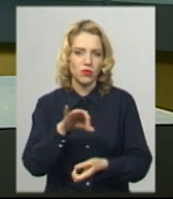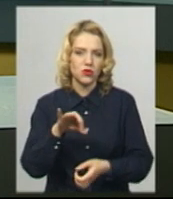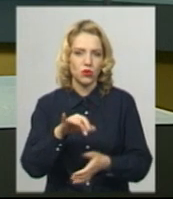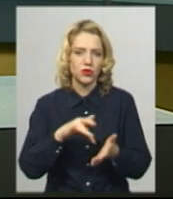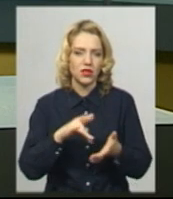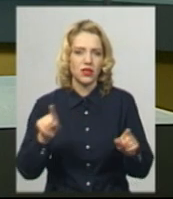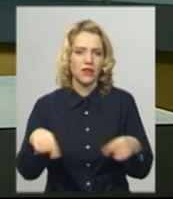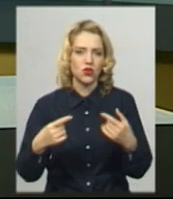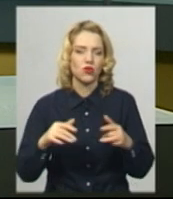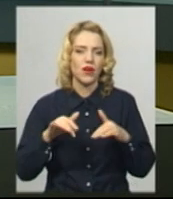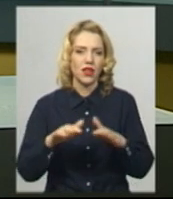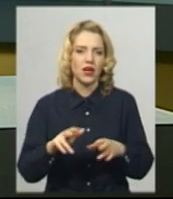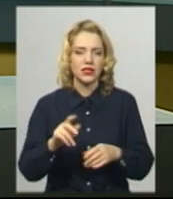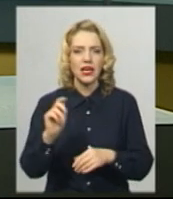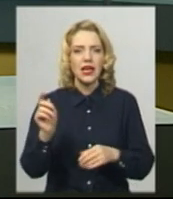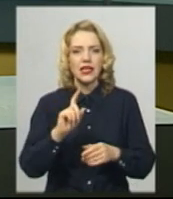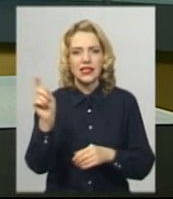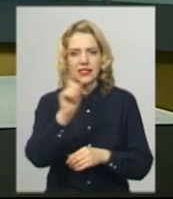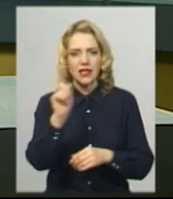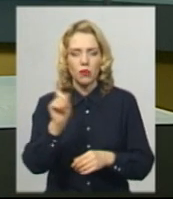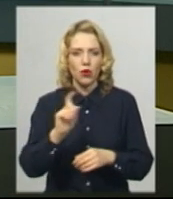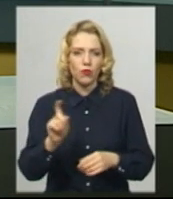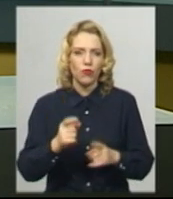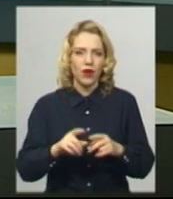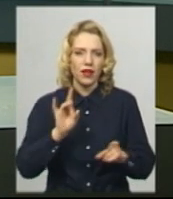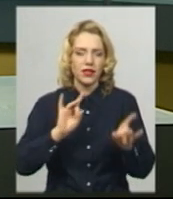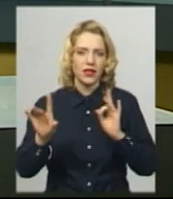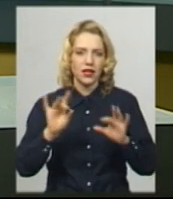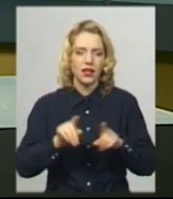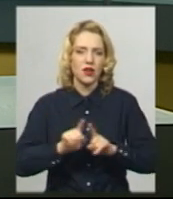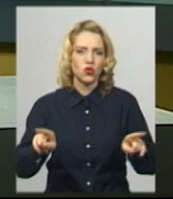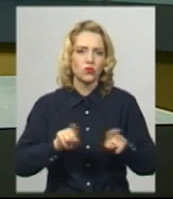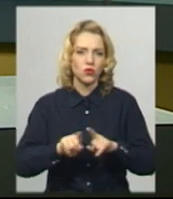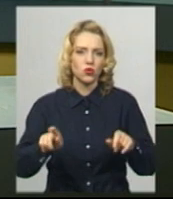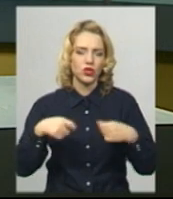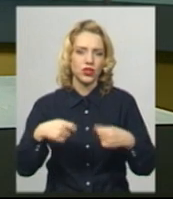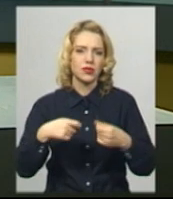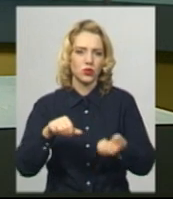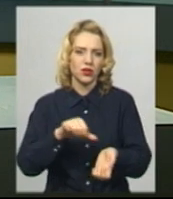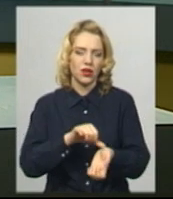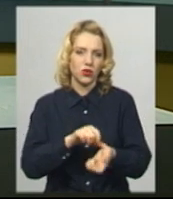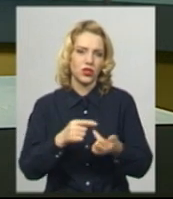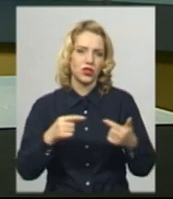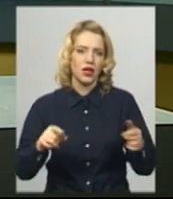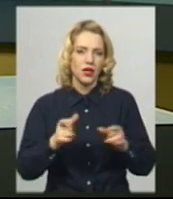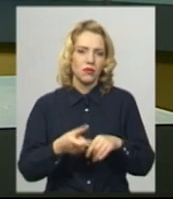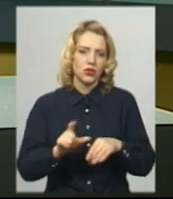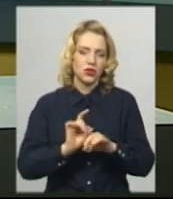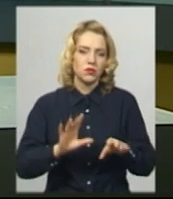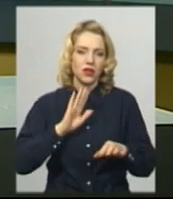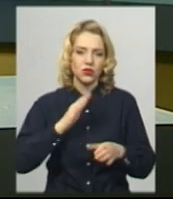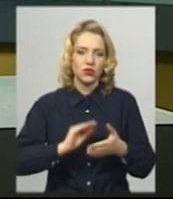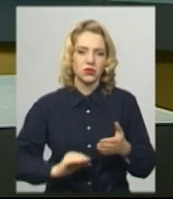влаштували акцію із зафарбування вуличної реклами із розповсюдження та збуту наркотичних речовин. Більше розповість Андрій Гумений.